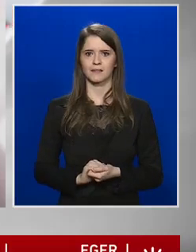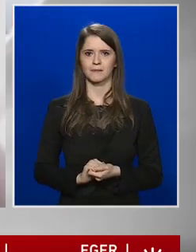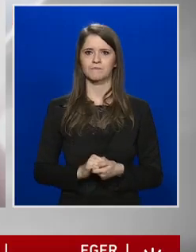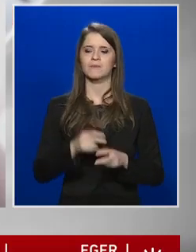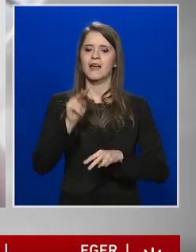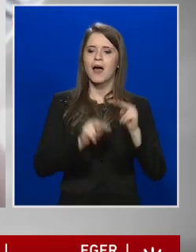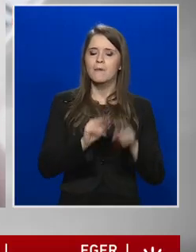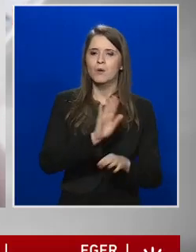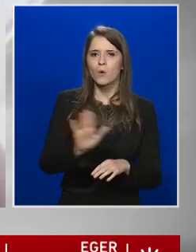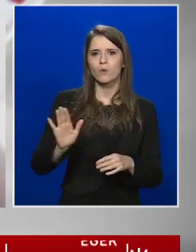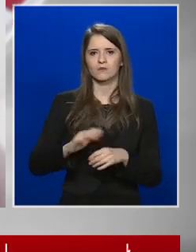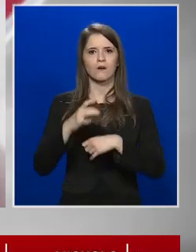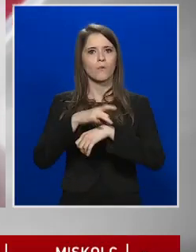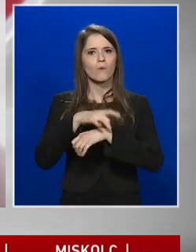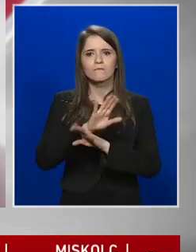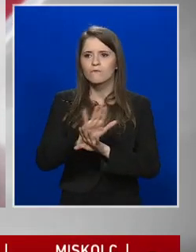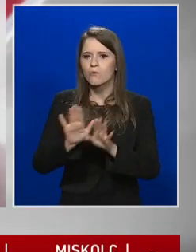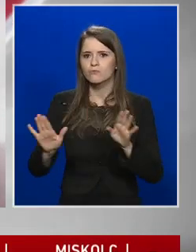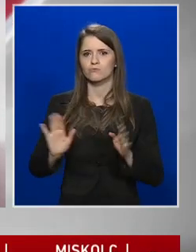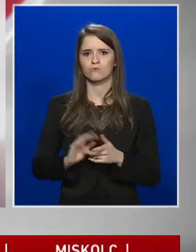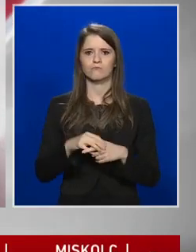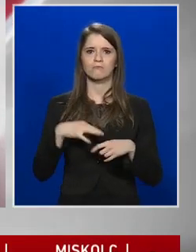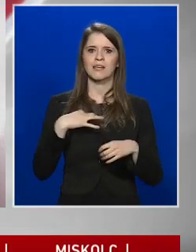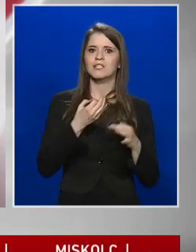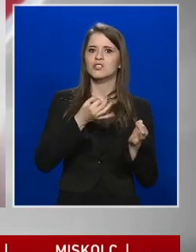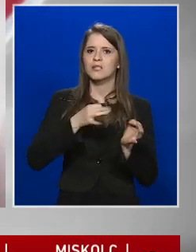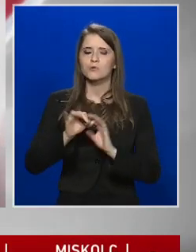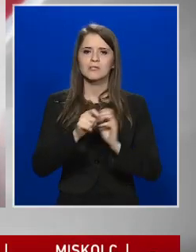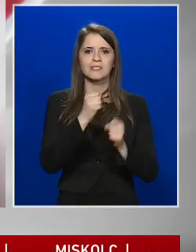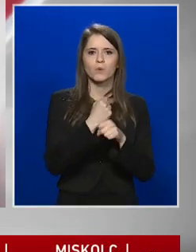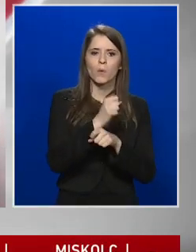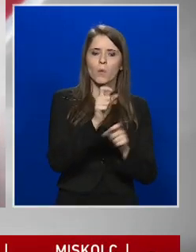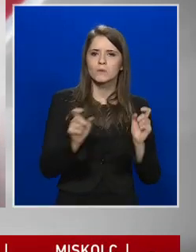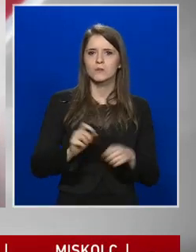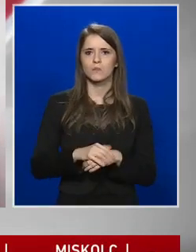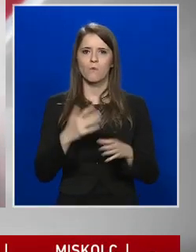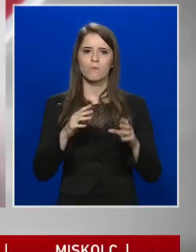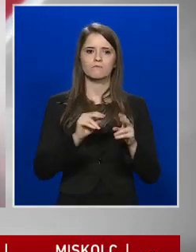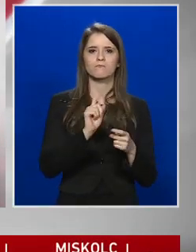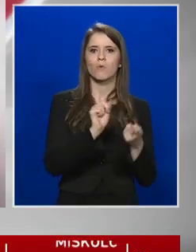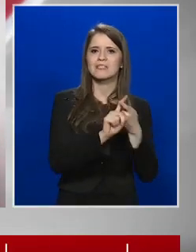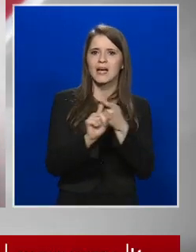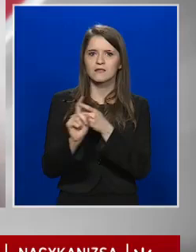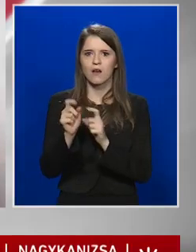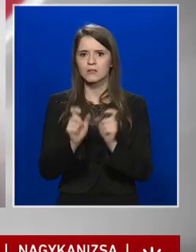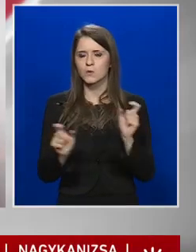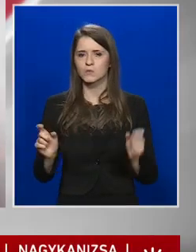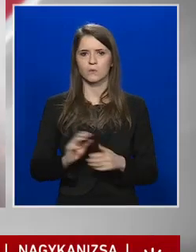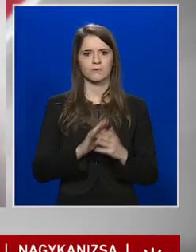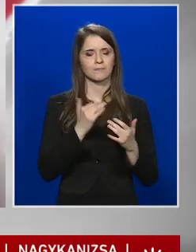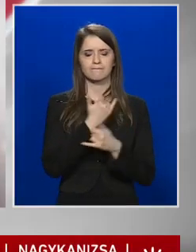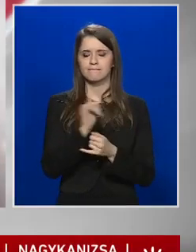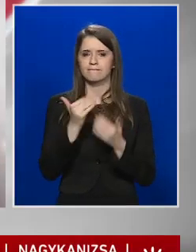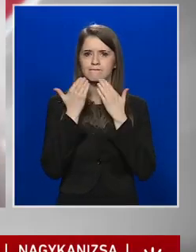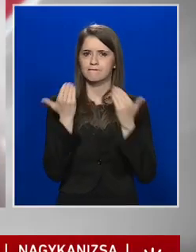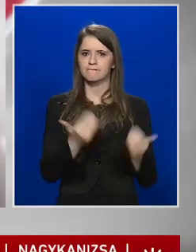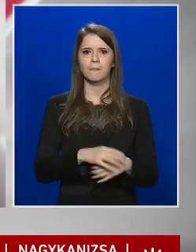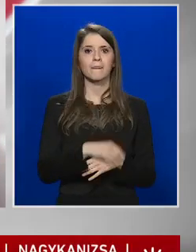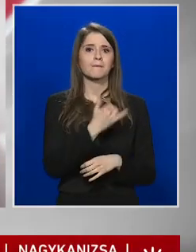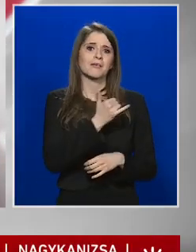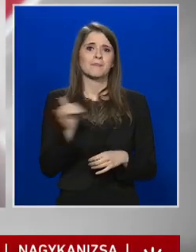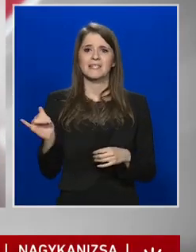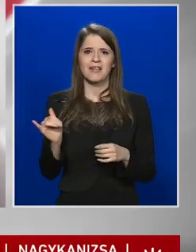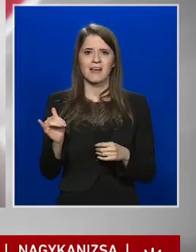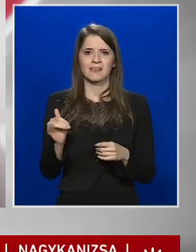ápolóknak, orvosoknak, egészségügyi személyzetnek, hozzátartozóknak. Tulajdonképpen mindenki valamilyen